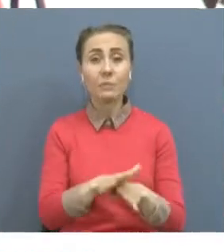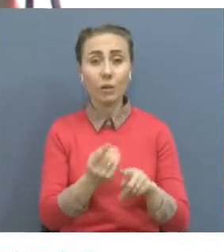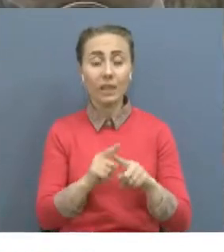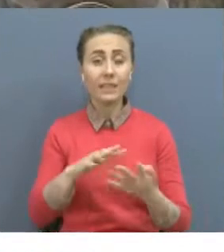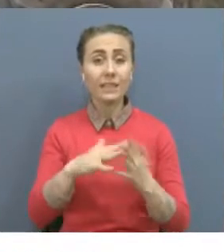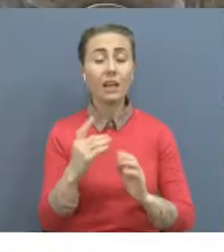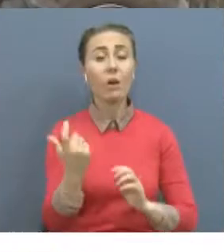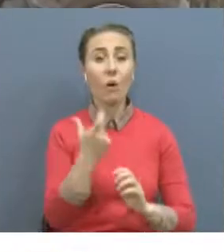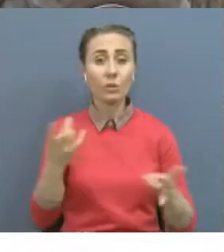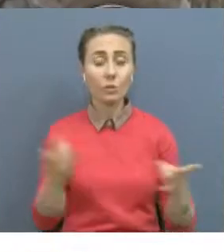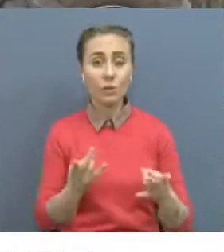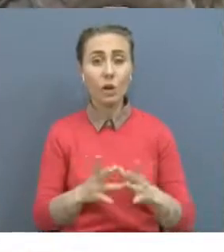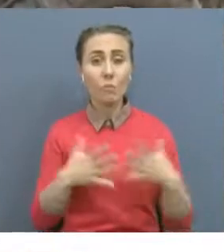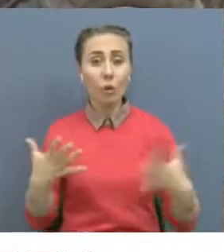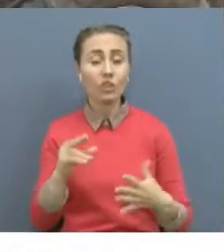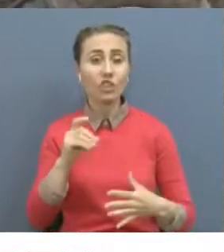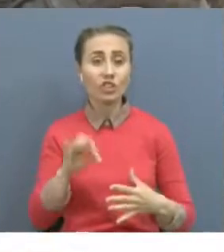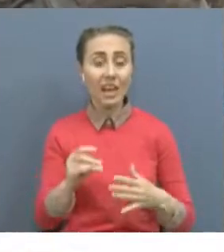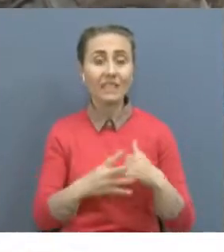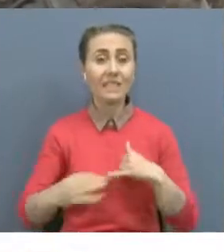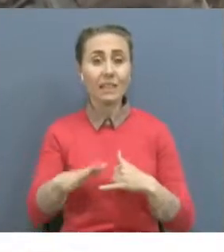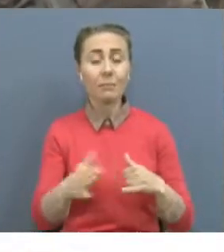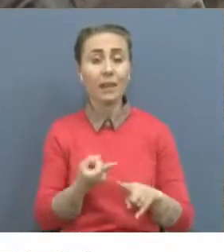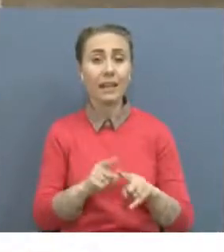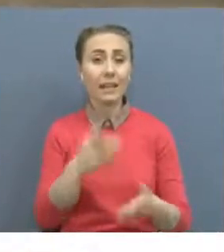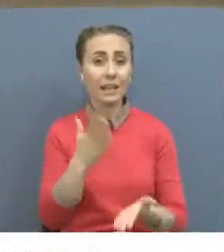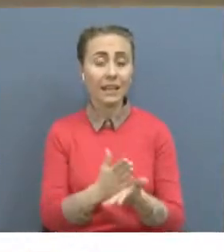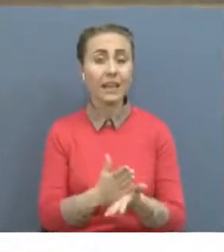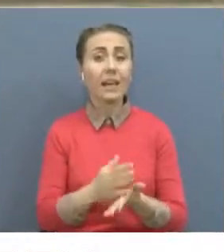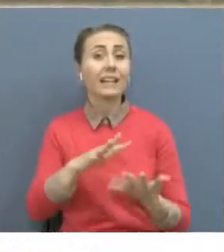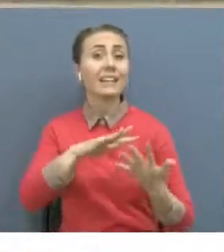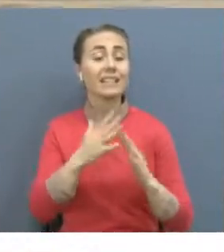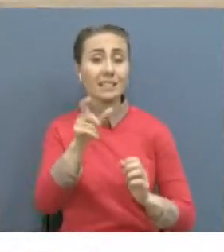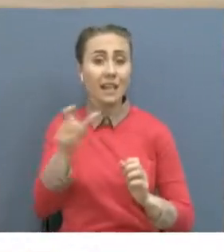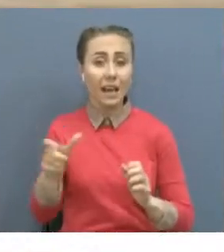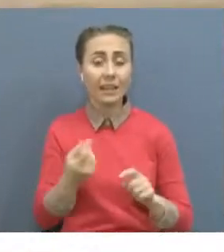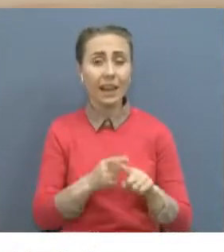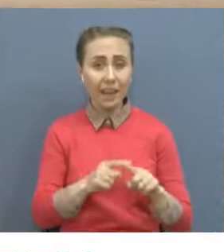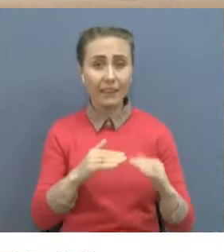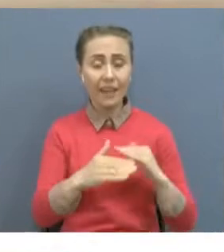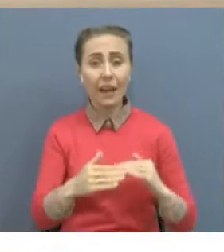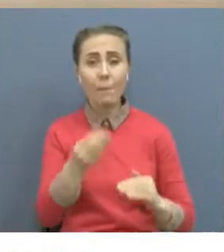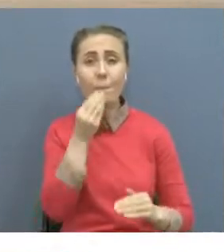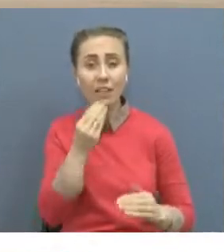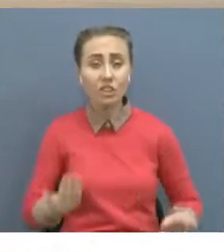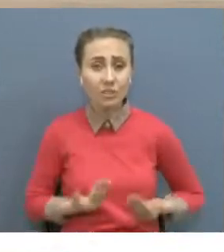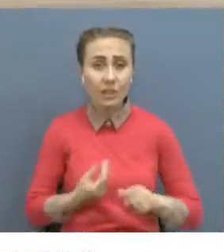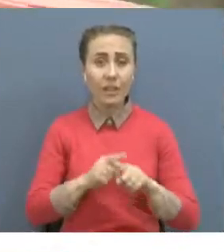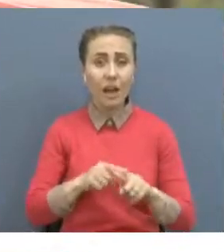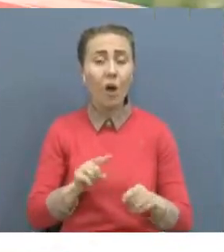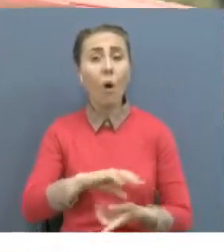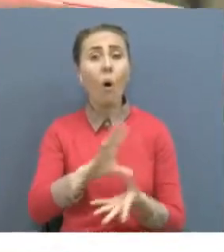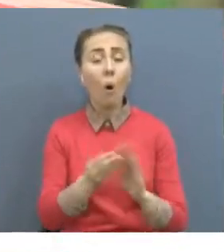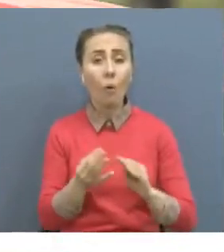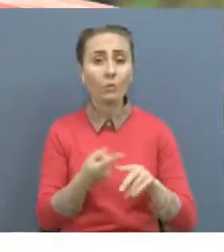жайылымдыға ауымақ. Егістік көлемі 4,9 миллион гектар. Қазіргі таңда тиімді пайдаланылмаған 381,000 гектар жартынды жер анықталған